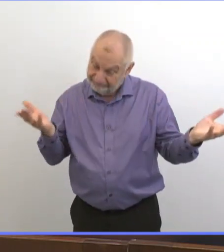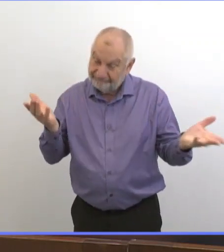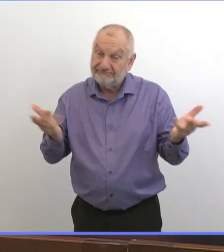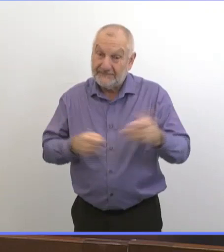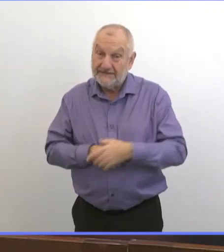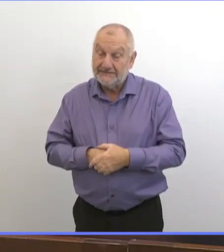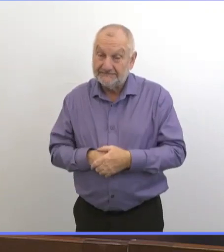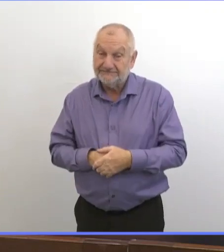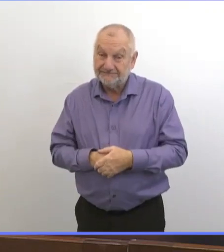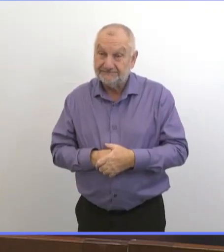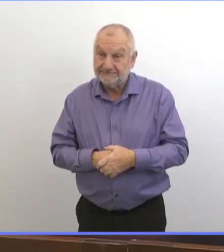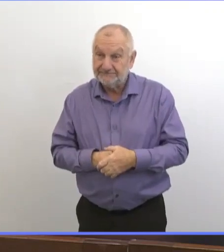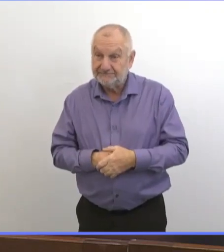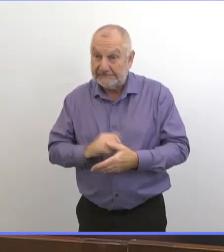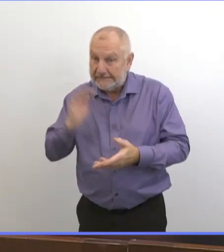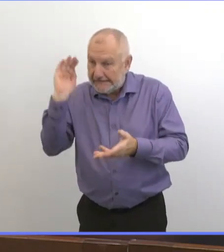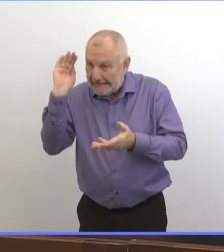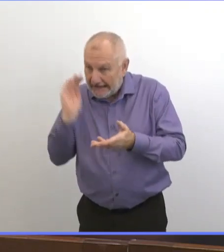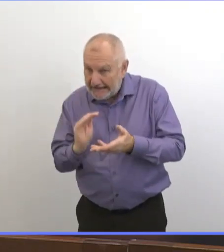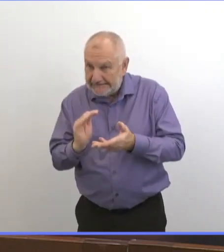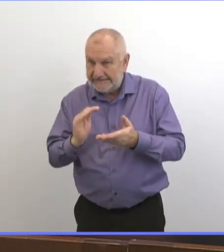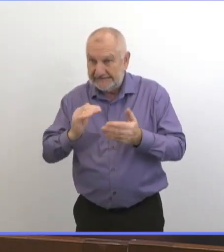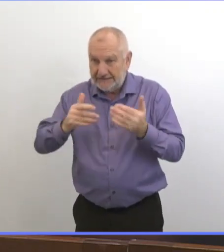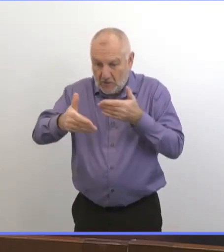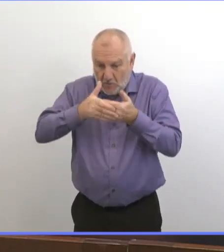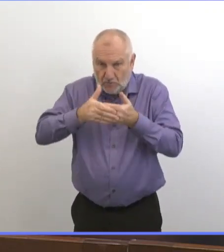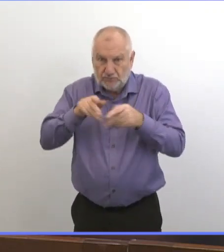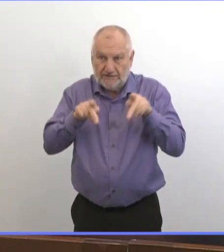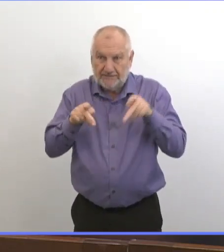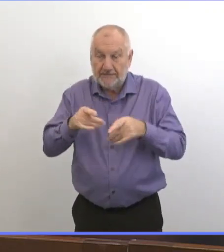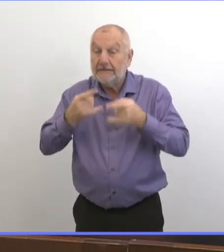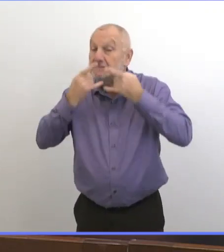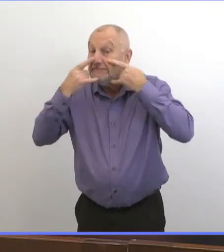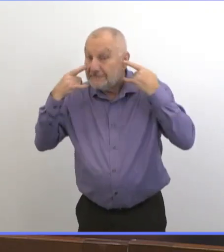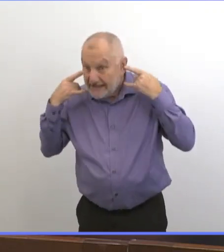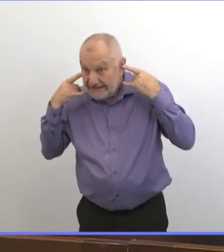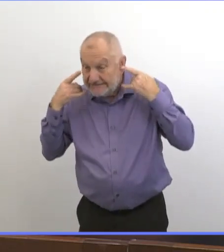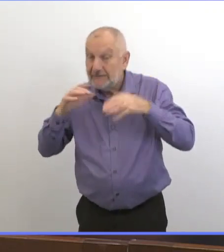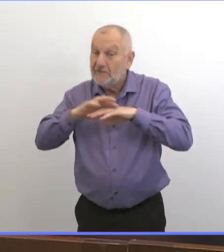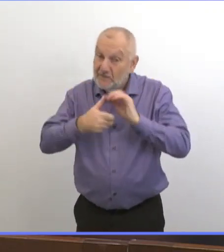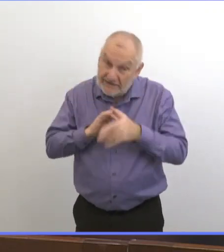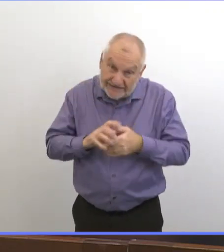Il faut minimiser la durée des contacts, porter les masques, se laver les mains.